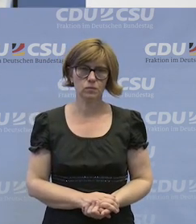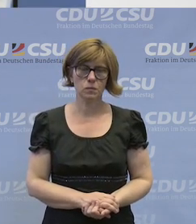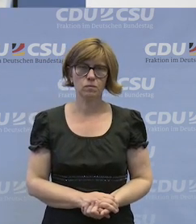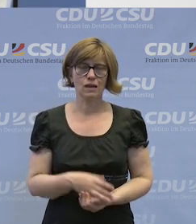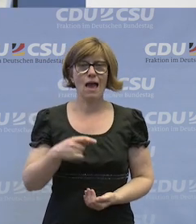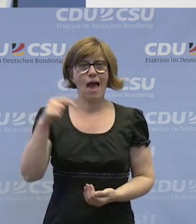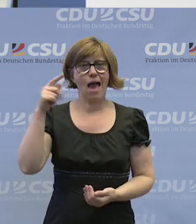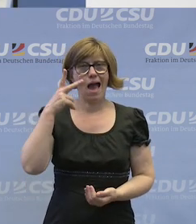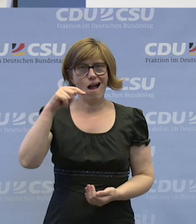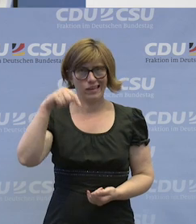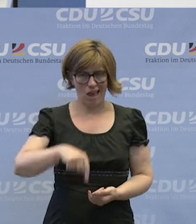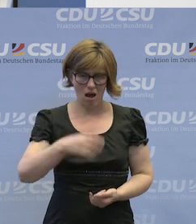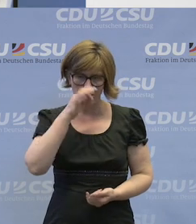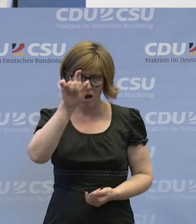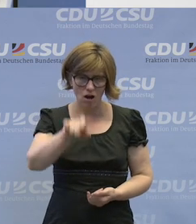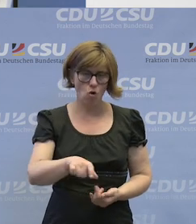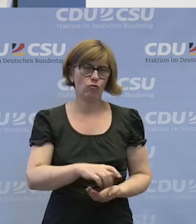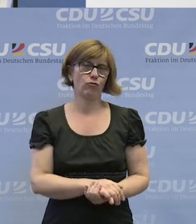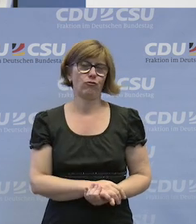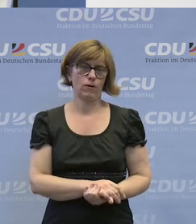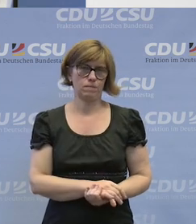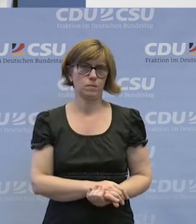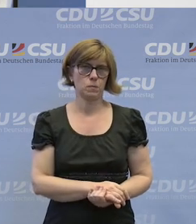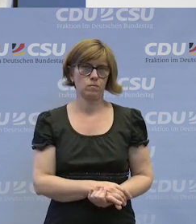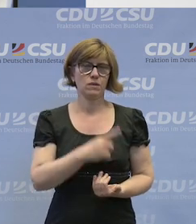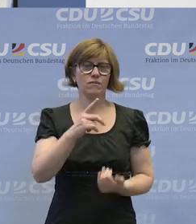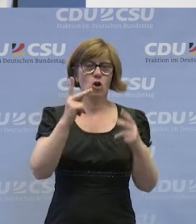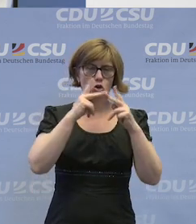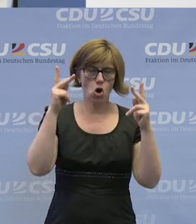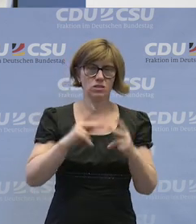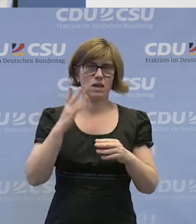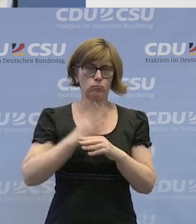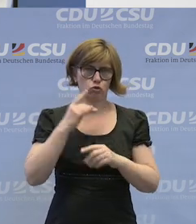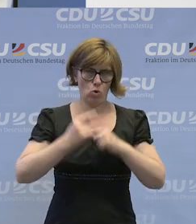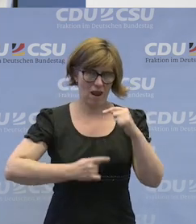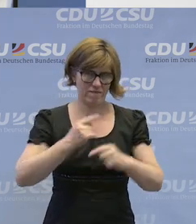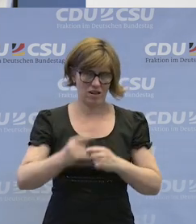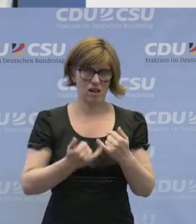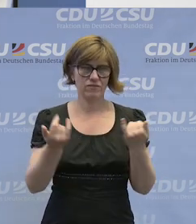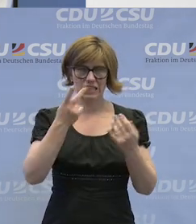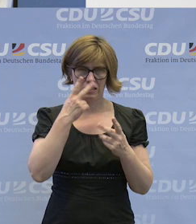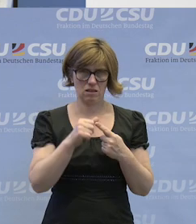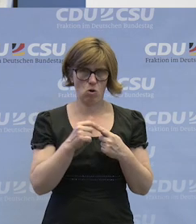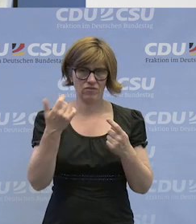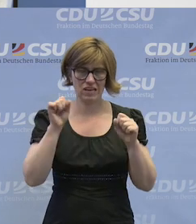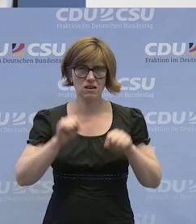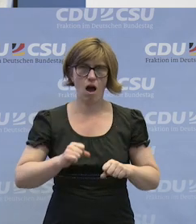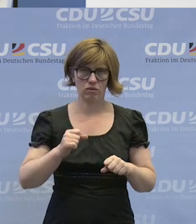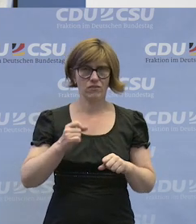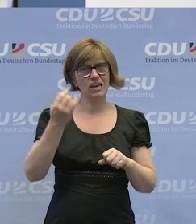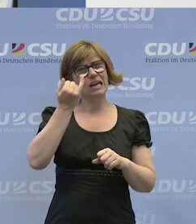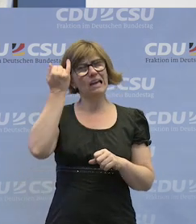Herr Keller, Sie haben ein Konzept schon entwickelt, wie das aussehen kann oder eine